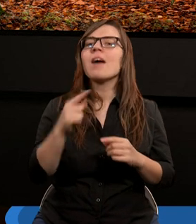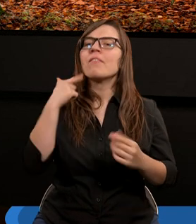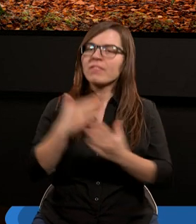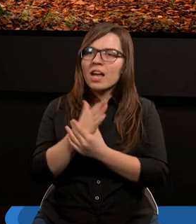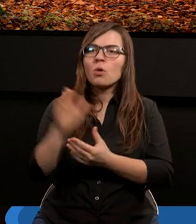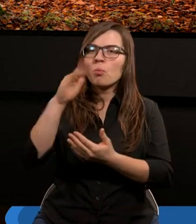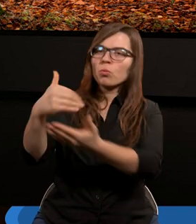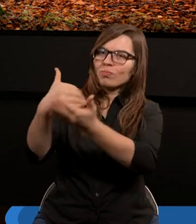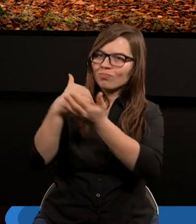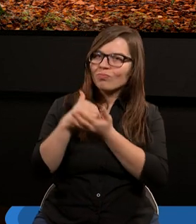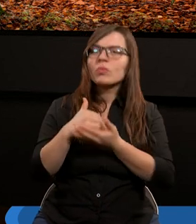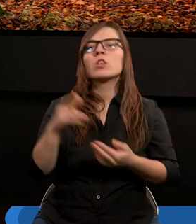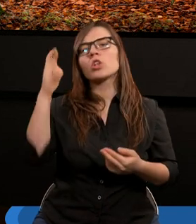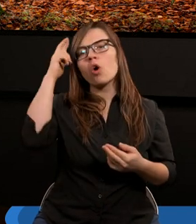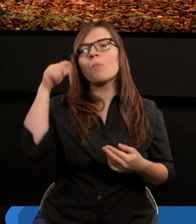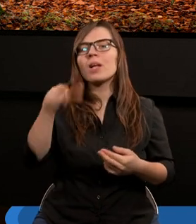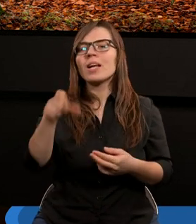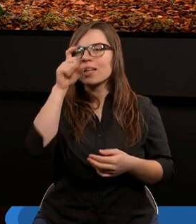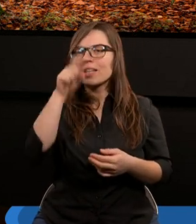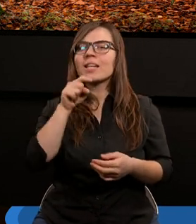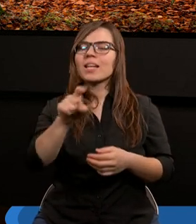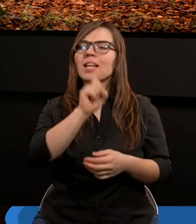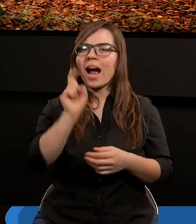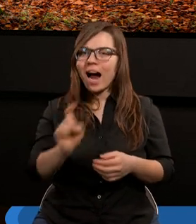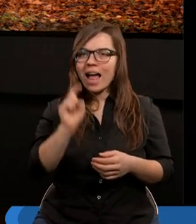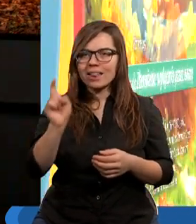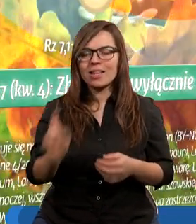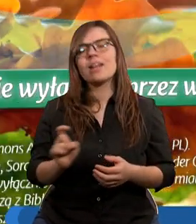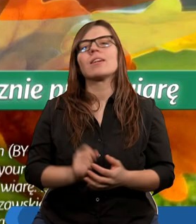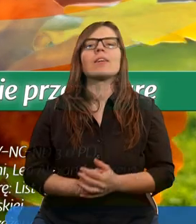że z Bożą pomocą zrozumiemy istotę zagadnienia.